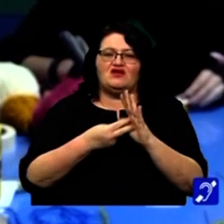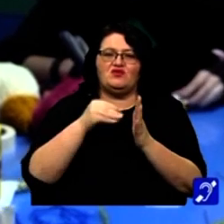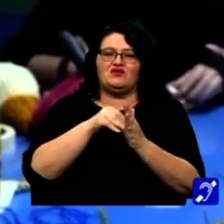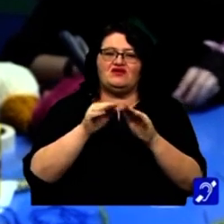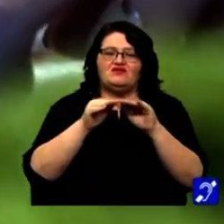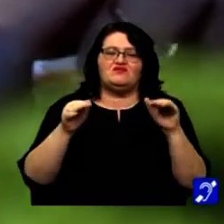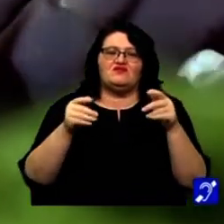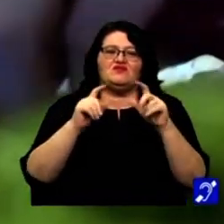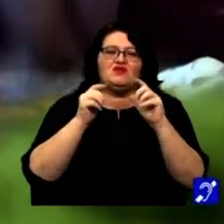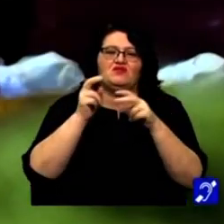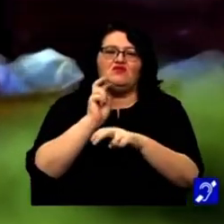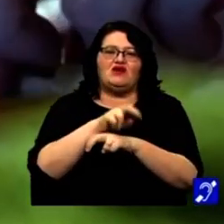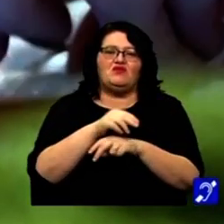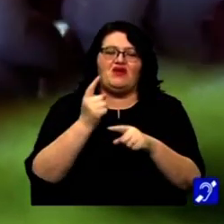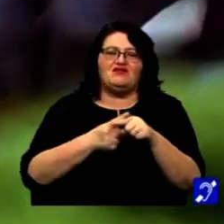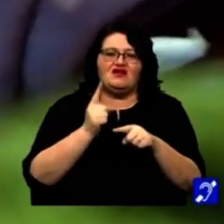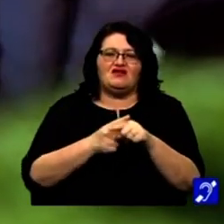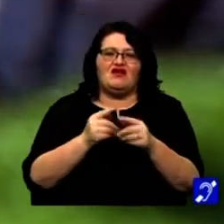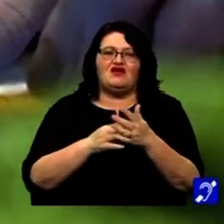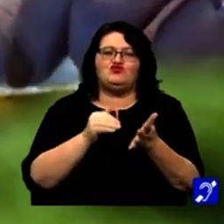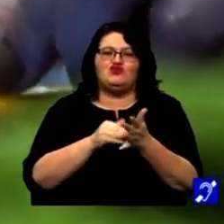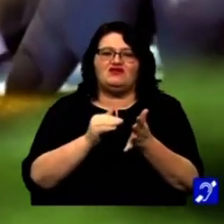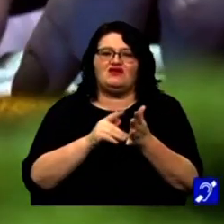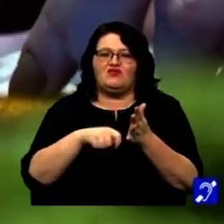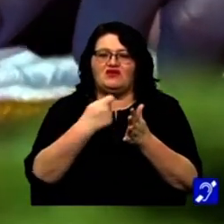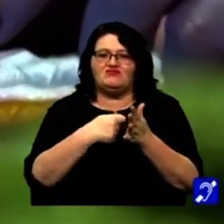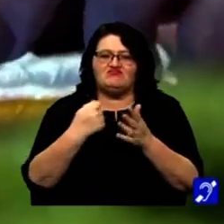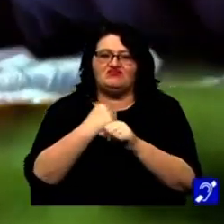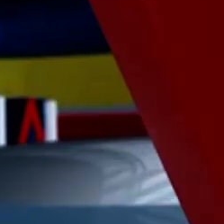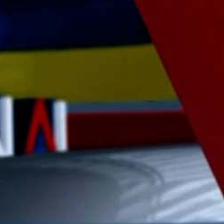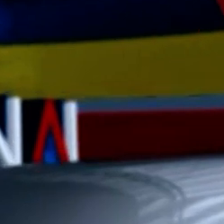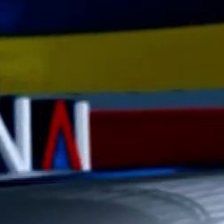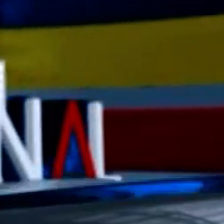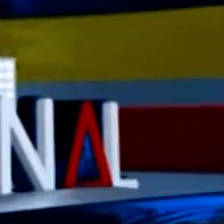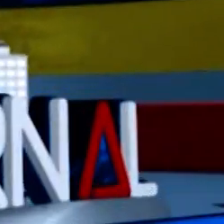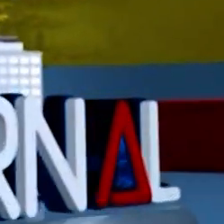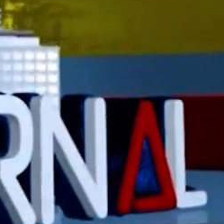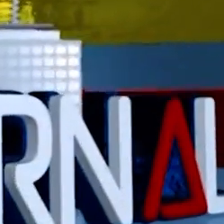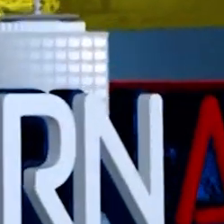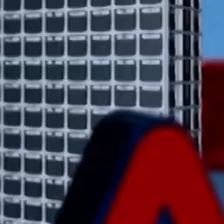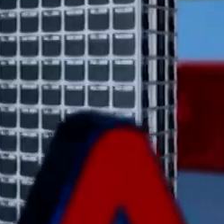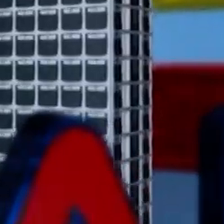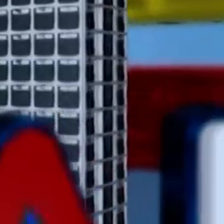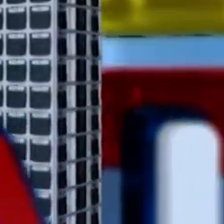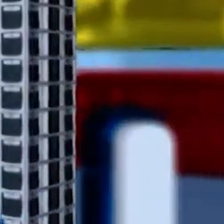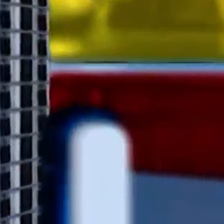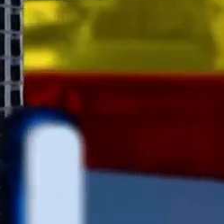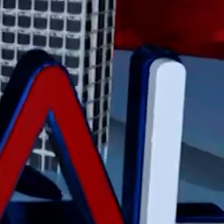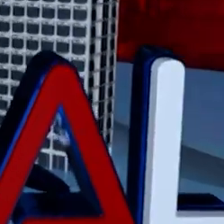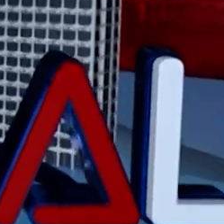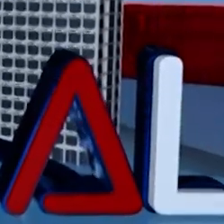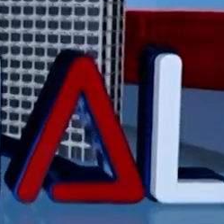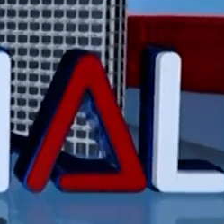punând la dispoziția participanților materialele și instrumentele de care a fost nevoie. MULȚUMIT PENTRU VIZIONARE!